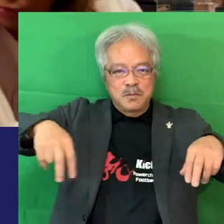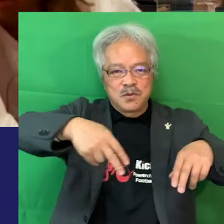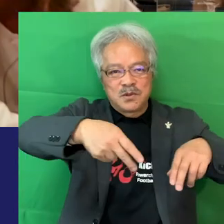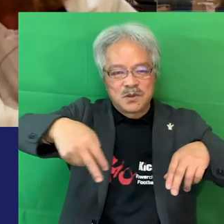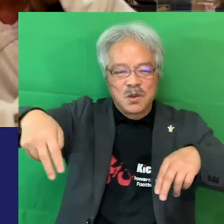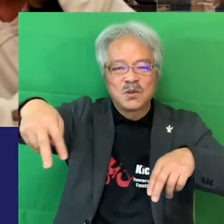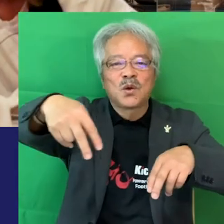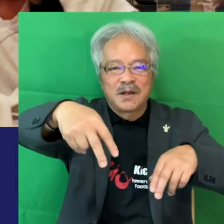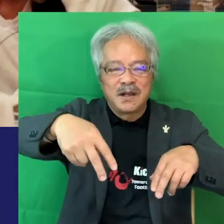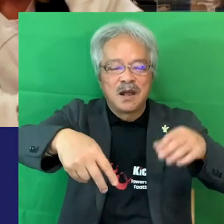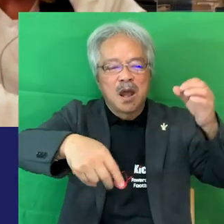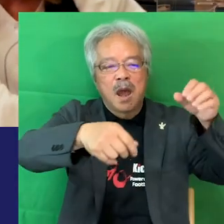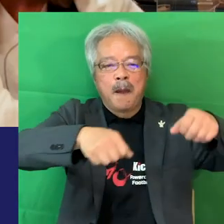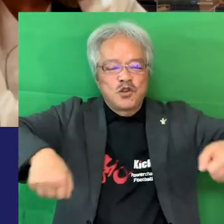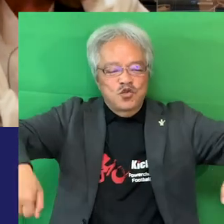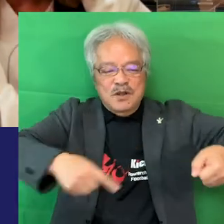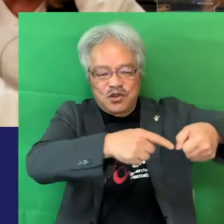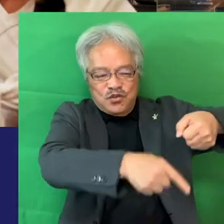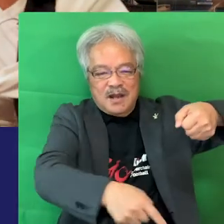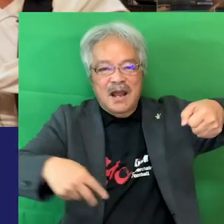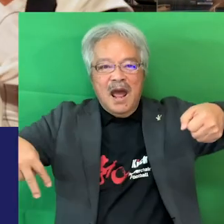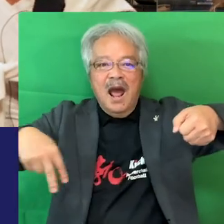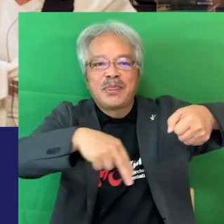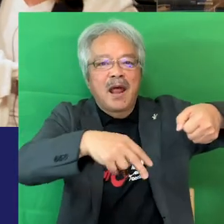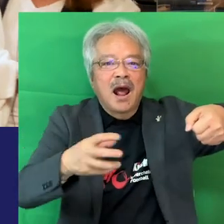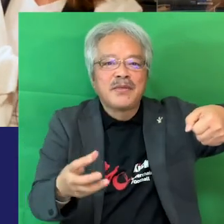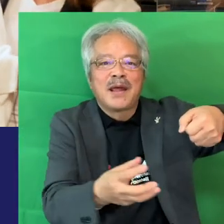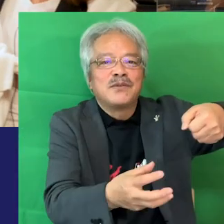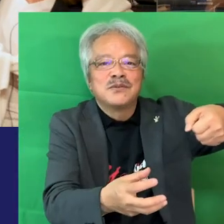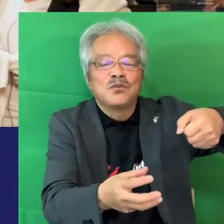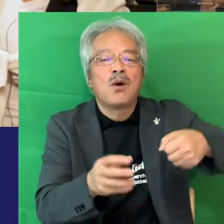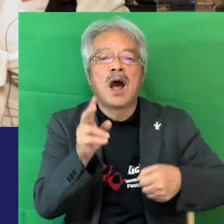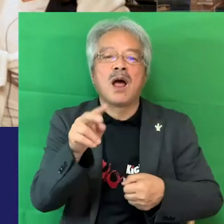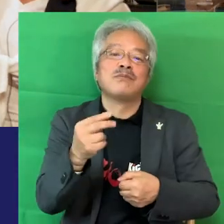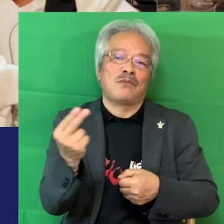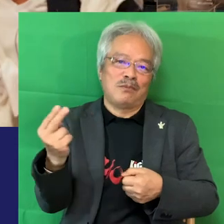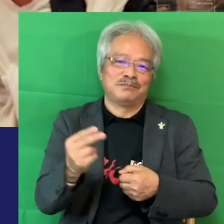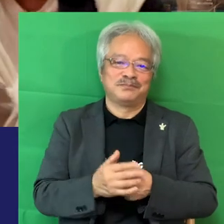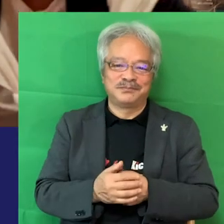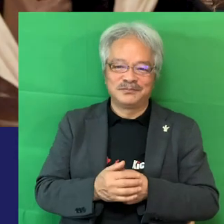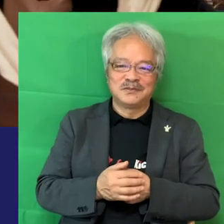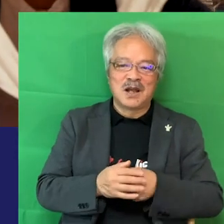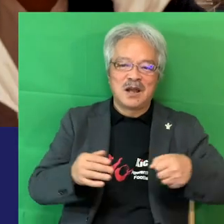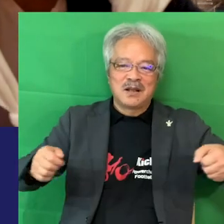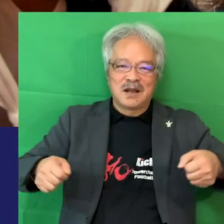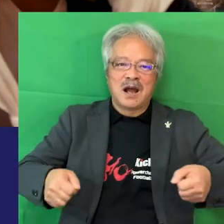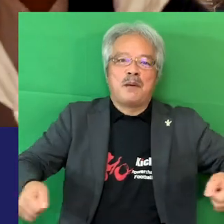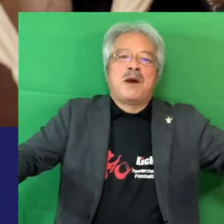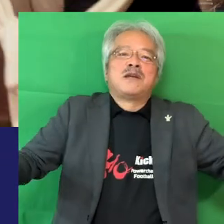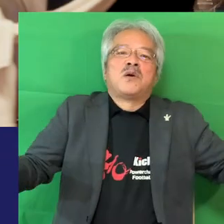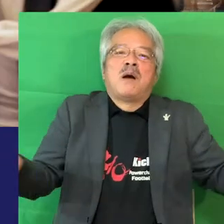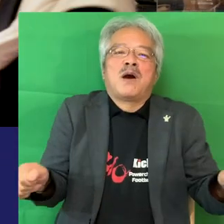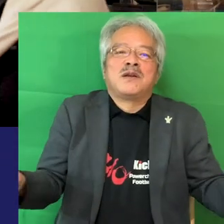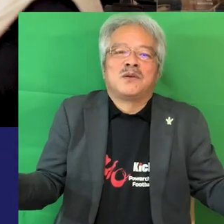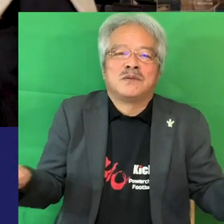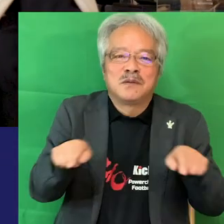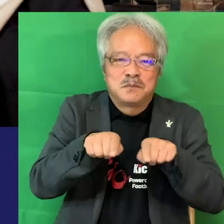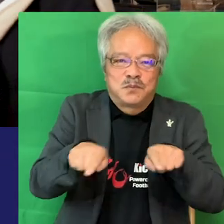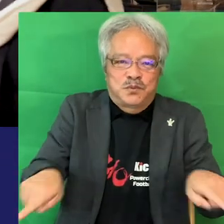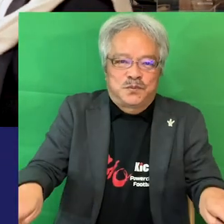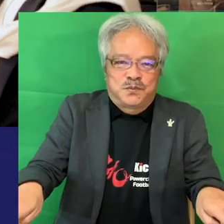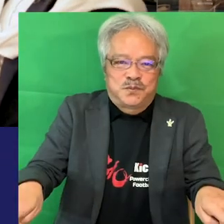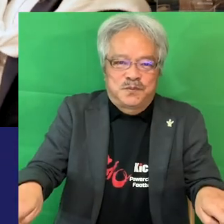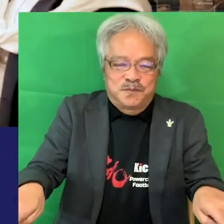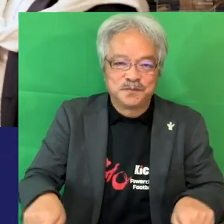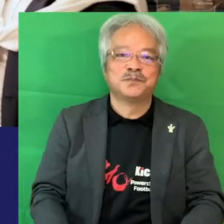した時にそこにぶつければハンドなんですよだからここを抜かなきゃいけない幅広いんだよね抜くのね